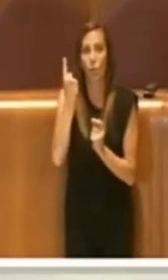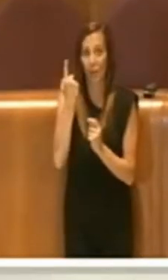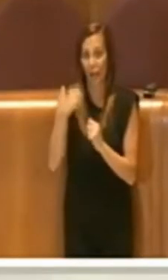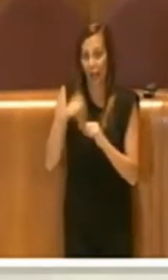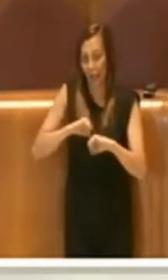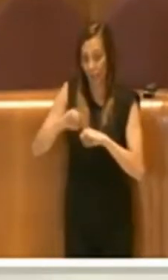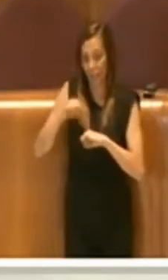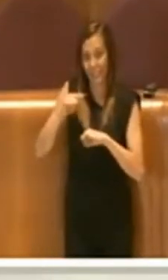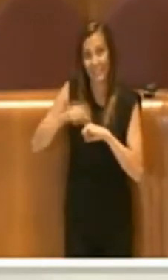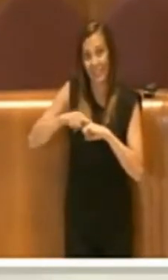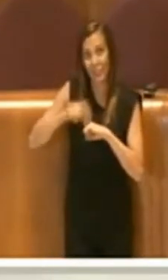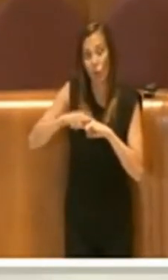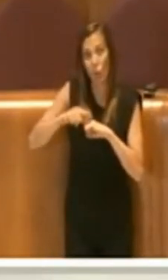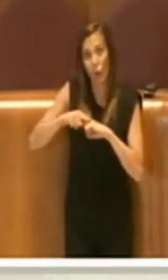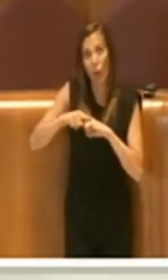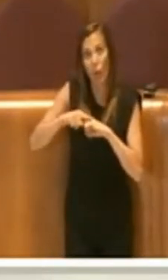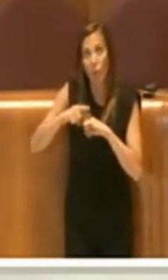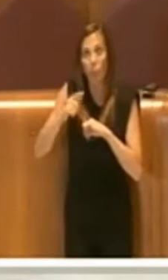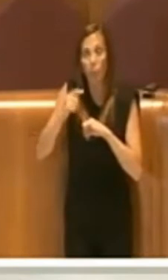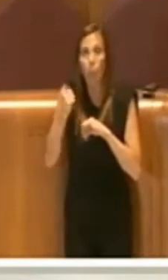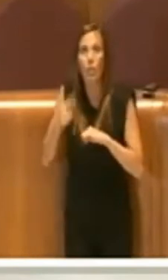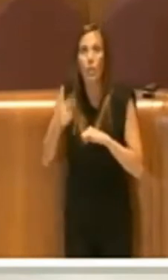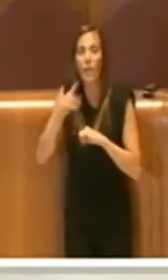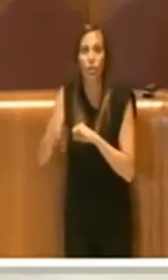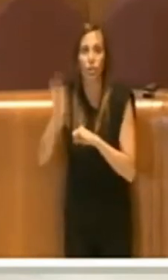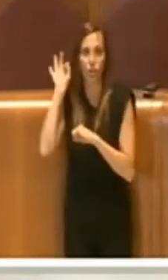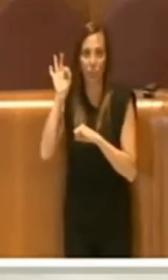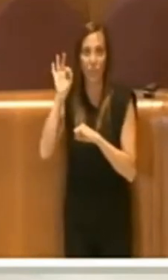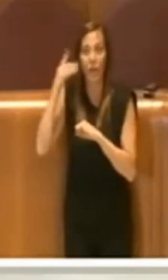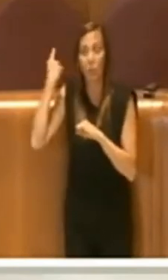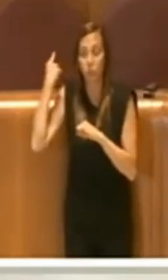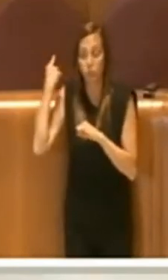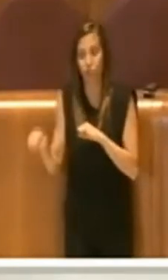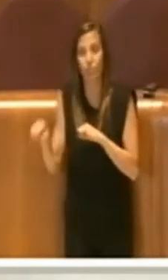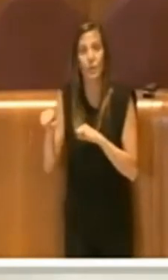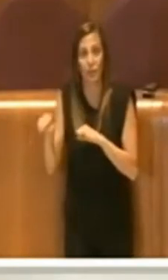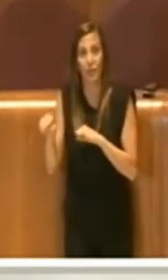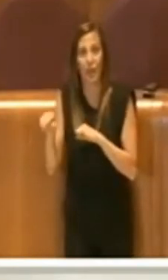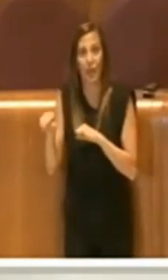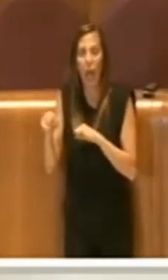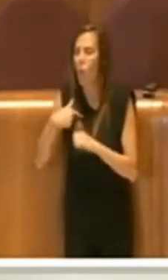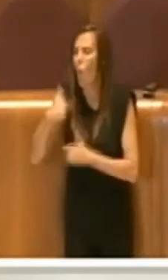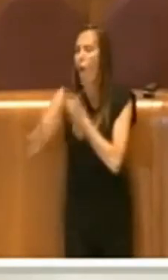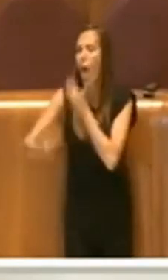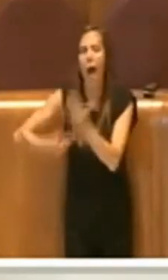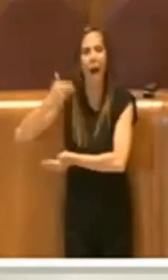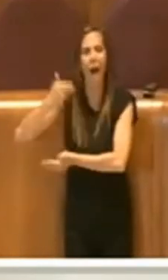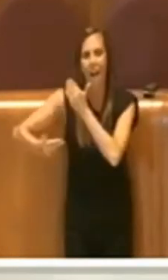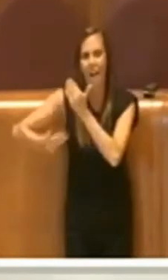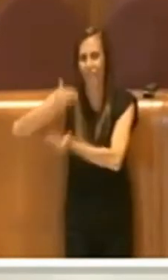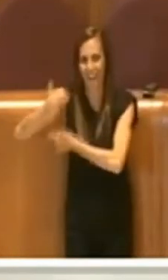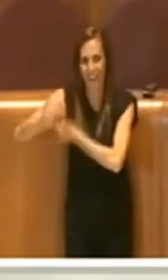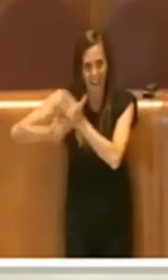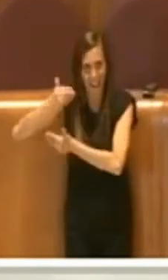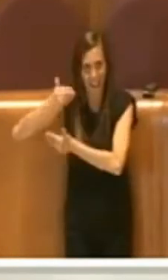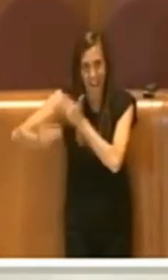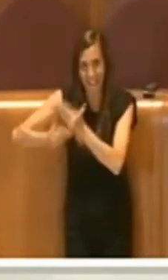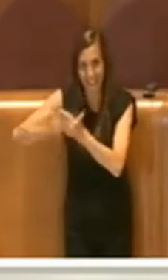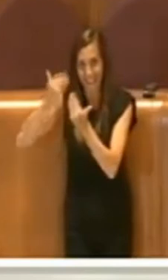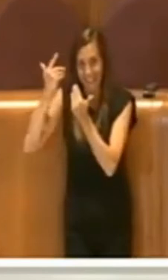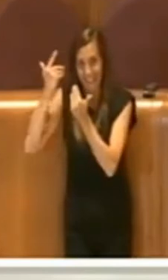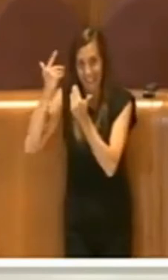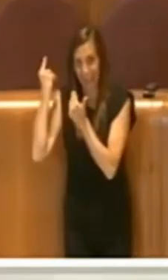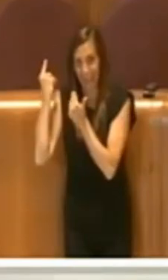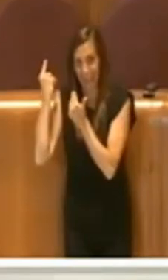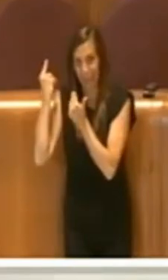amministrazione poteva prendere e questa andiamo a portare avanti. Ed è per questo motivo